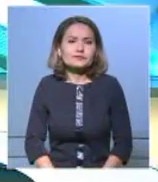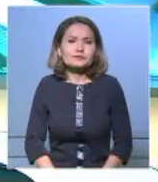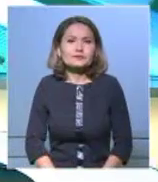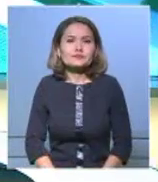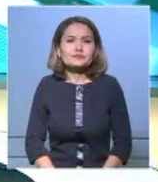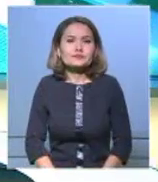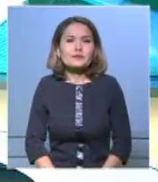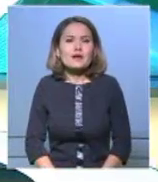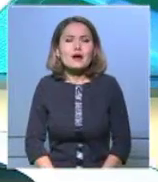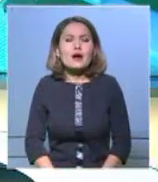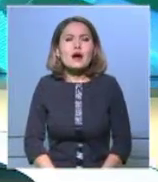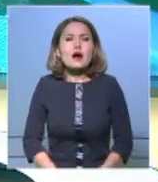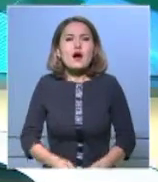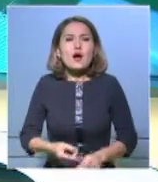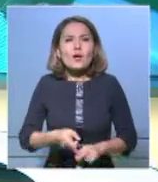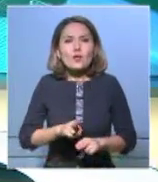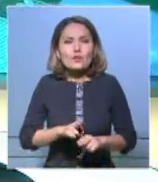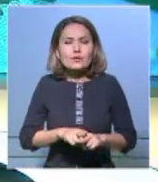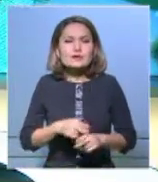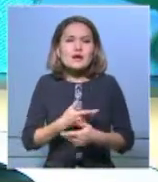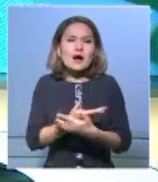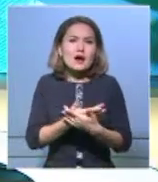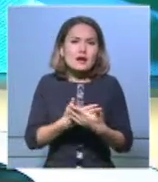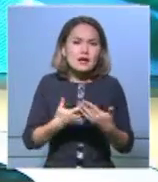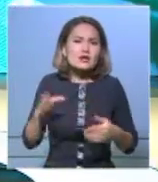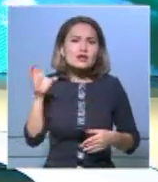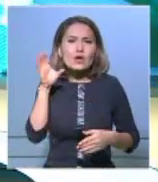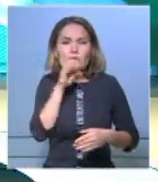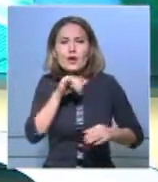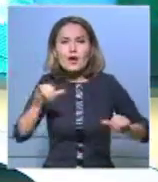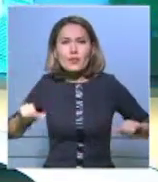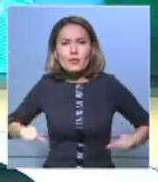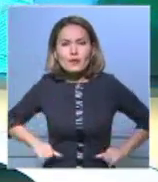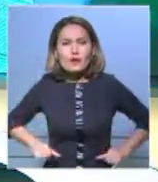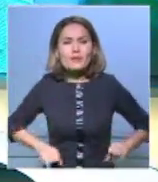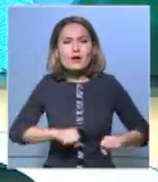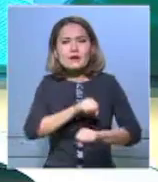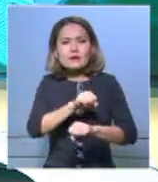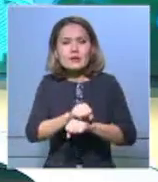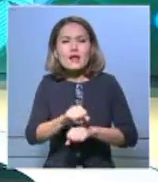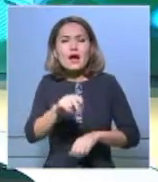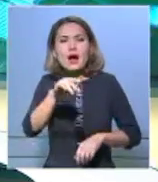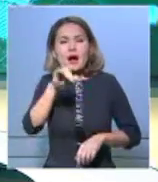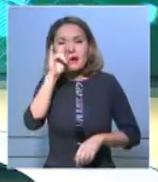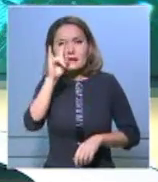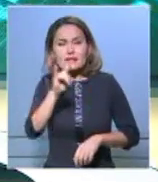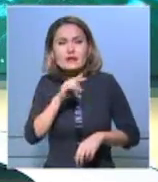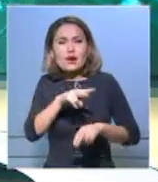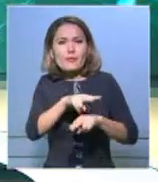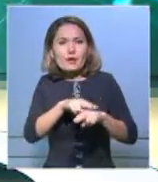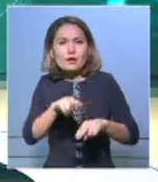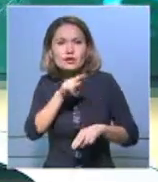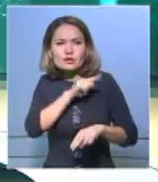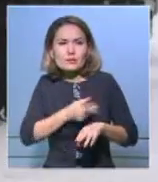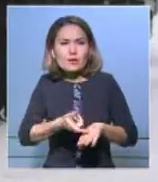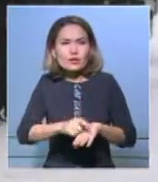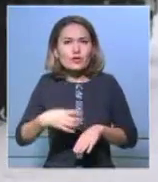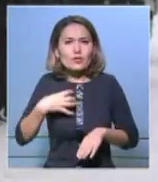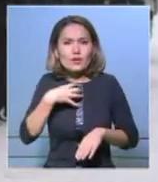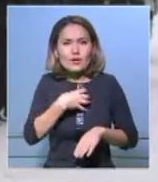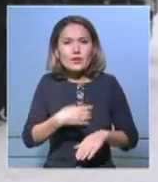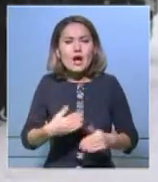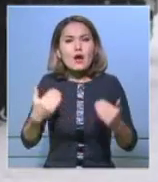Қылмыстың алдын алуда жергілікті полицияның маңызы зор. Бұл туралы бүгін Қазақстан Республикасы бас прокуратурасы жаңындағы